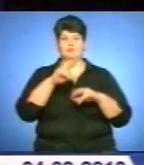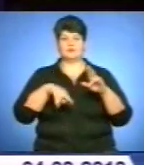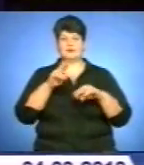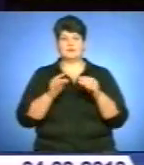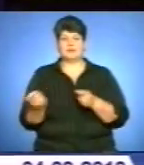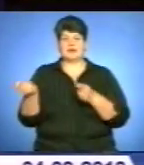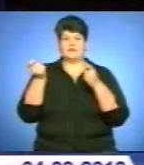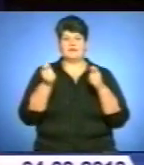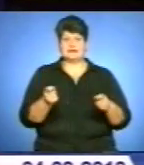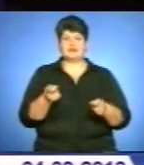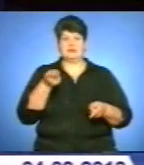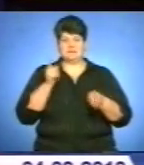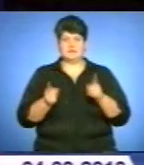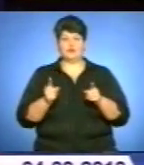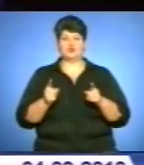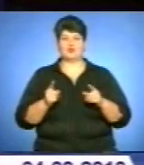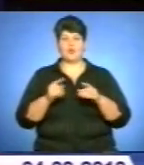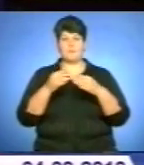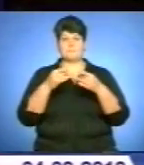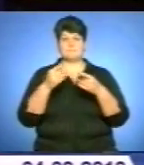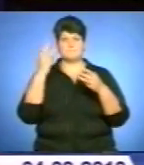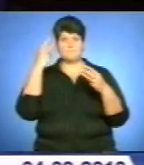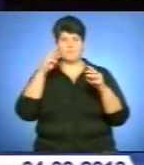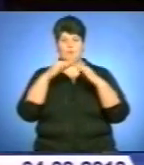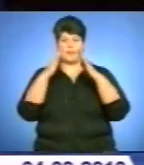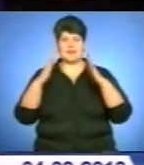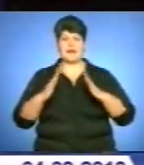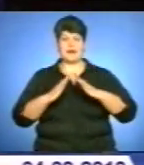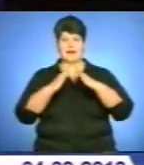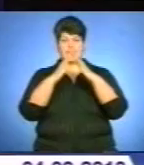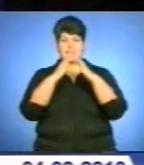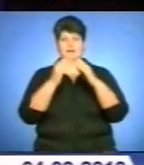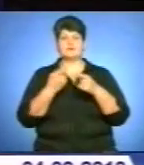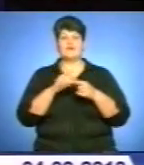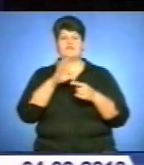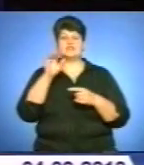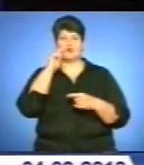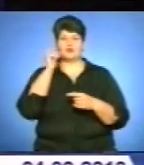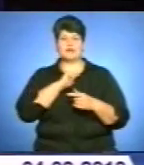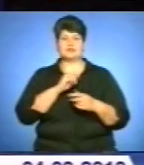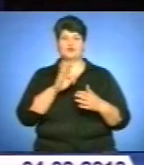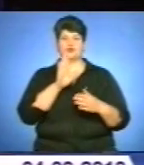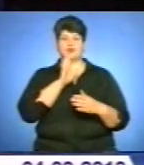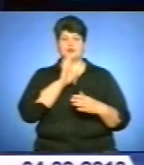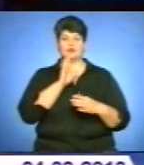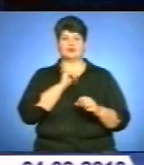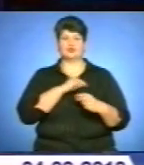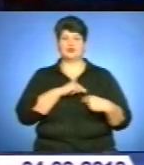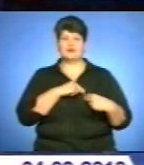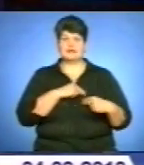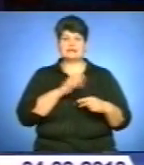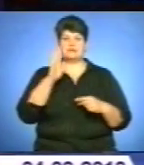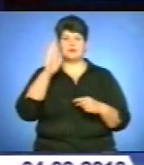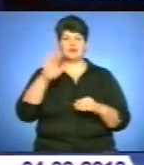власноруч діючу модель ракети. Тернопільська обласна організація Всеукраїнського союзу «Жінок-трудівниць» за «Майбутні дітей